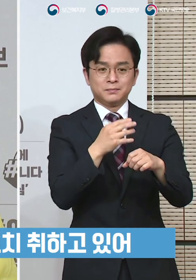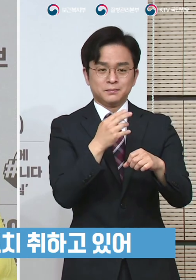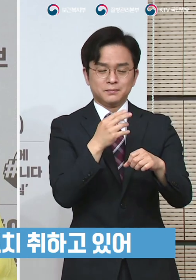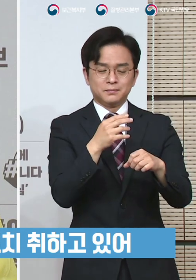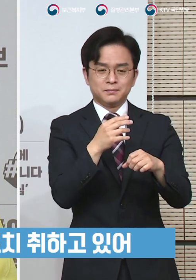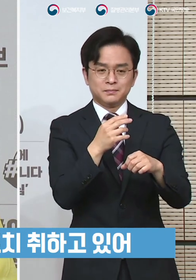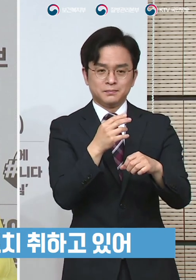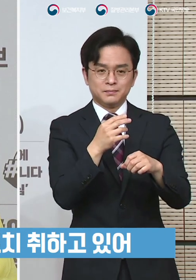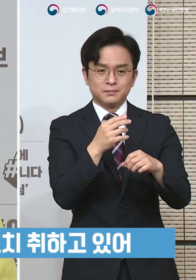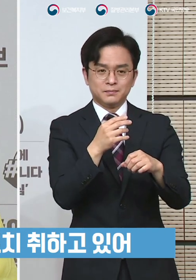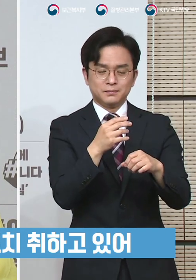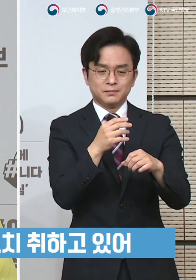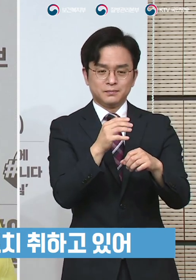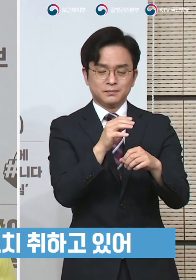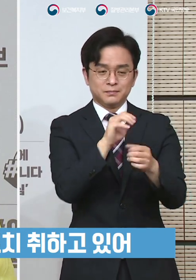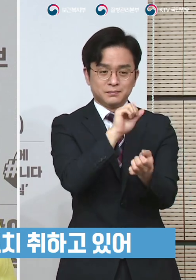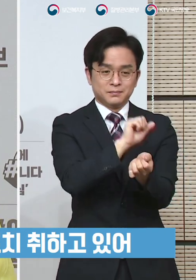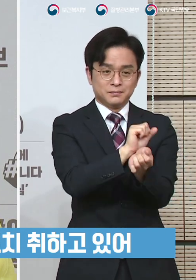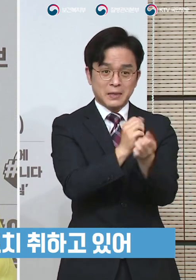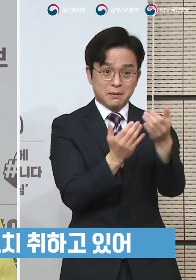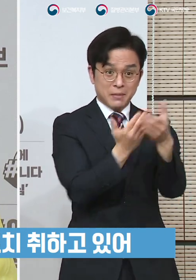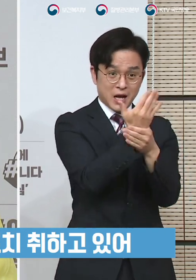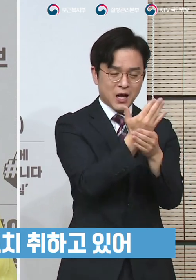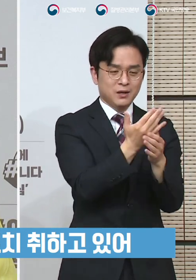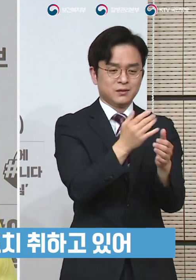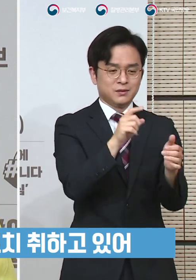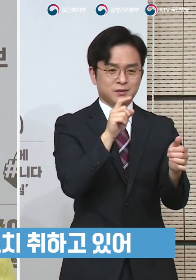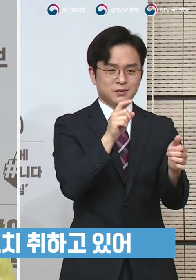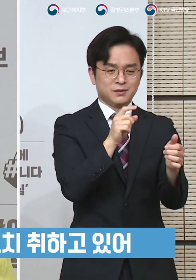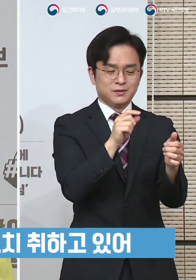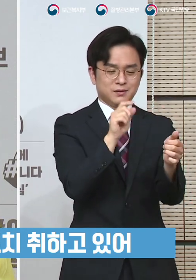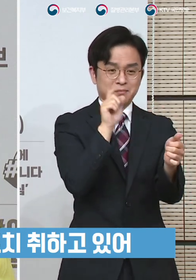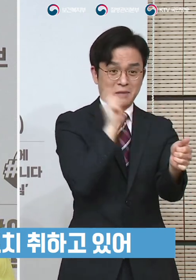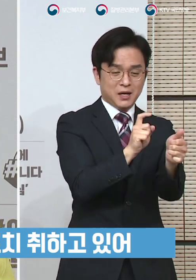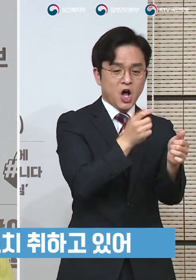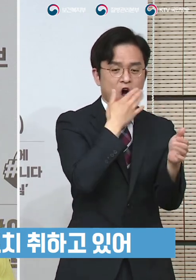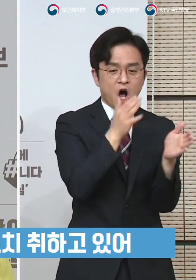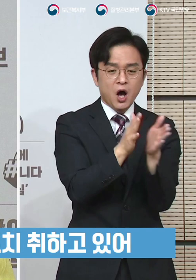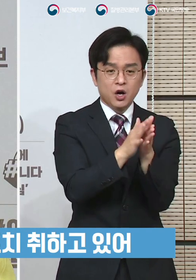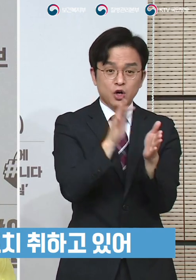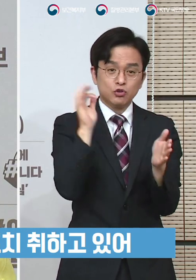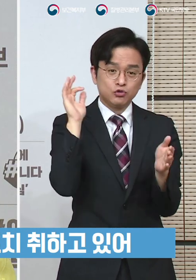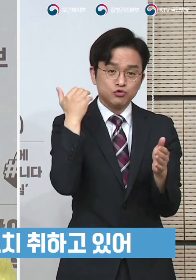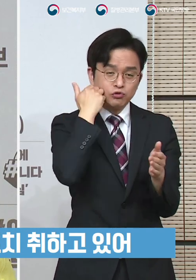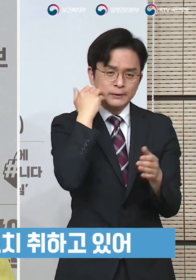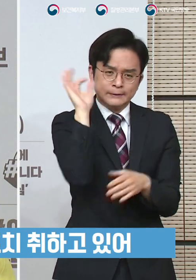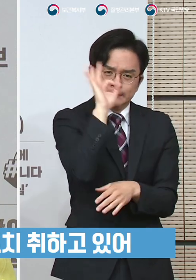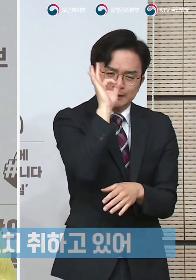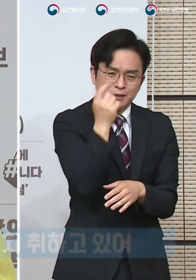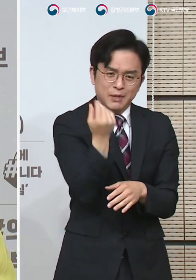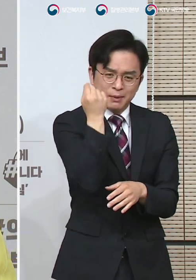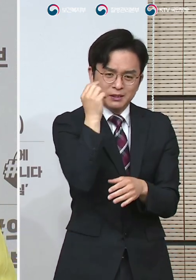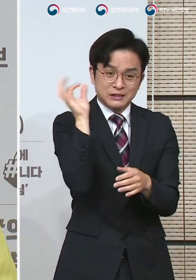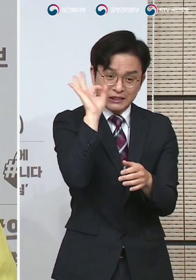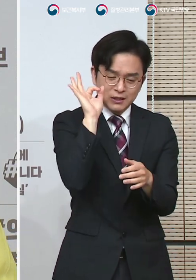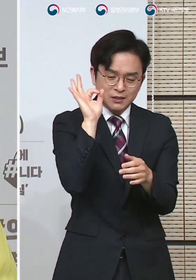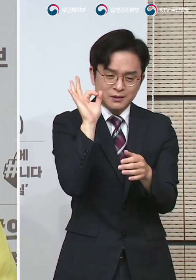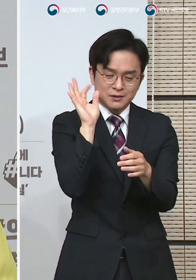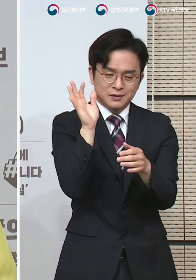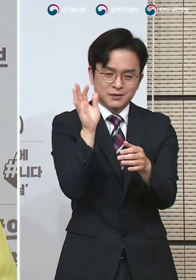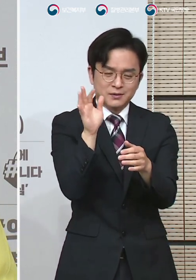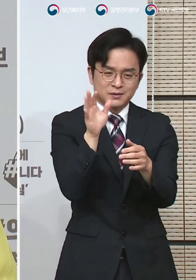취함으로써 더 이상의 문제가 발생하지 않도록 그렇게 하는 부분입니다. 물론